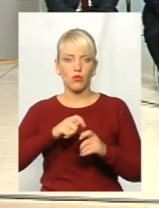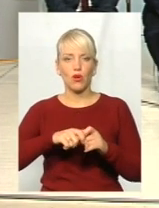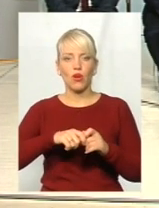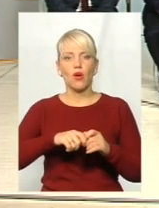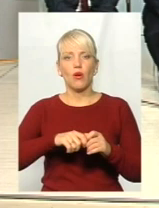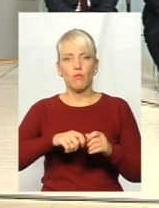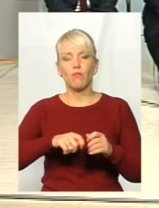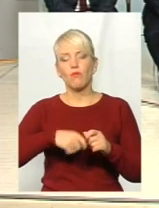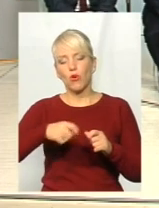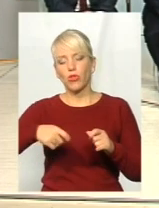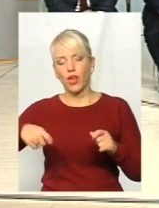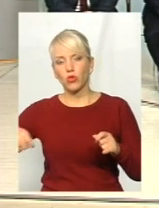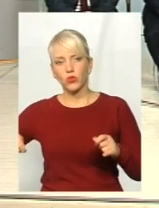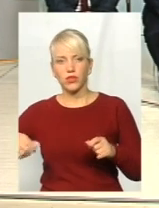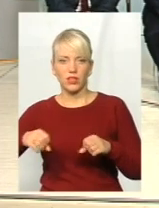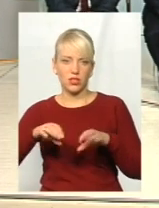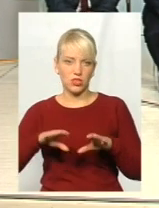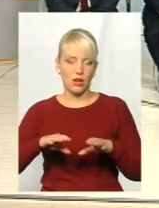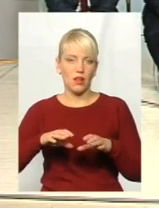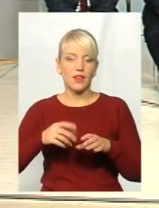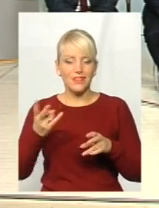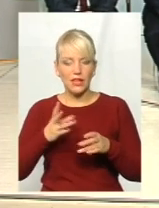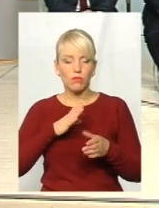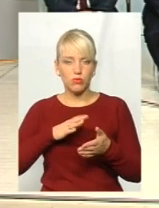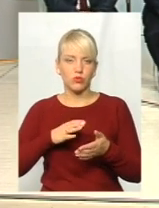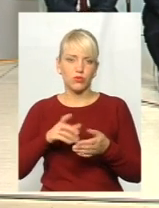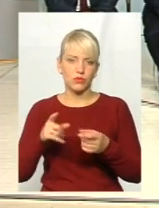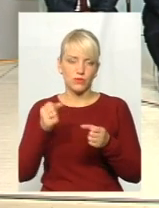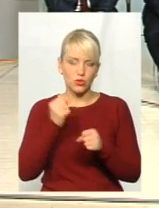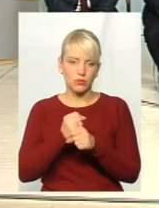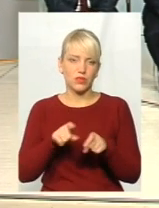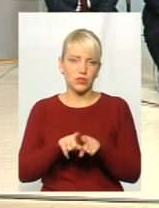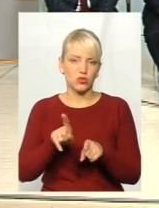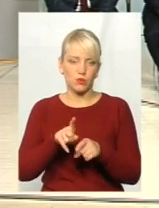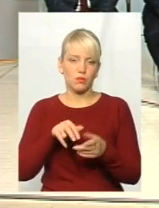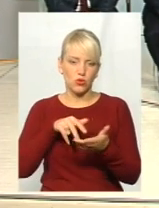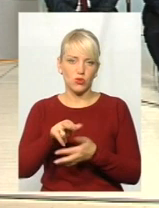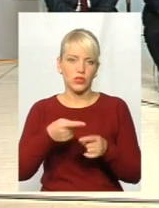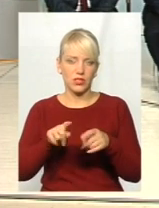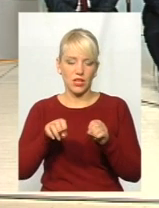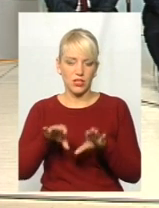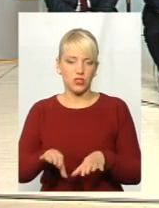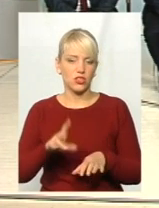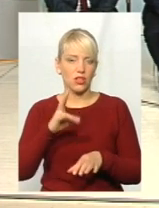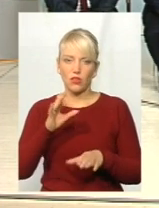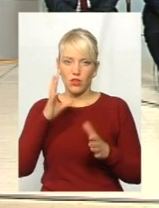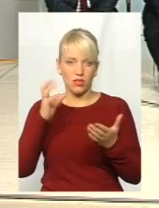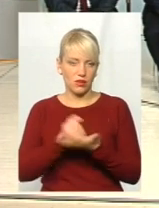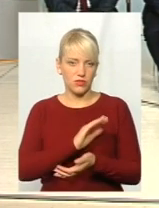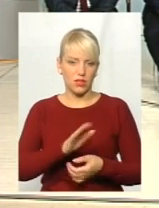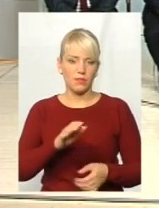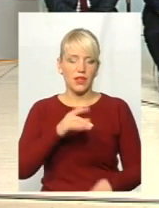пройшло. Було два представника. В нас був сьогодні Лабазюк і Сергій Мельник. Пане Михайле,